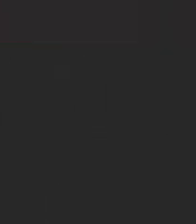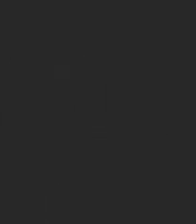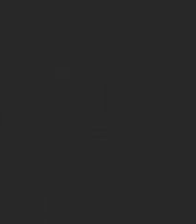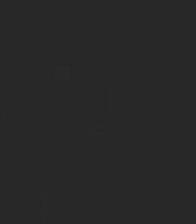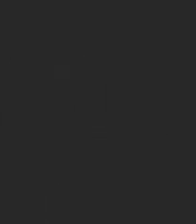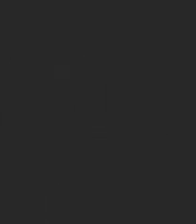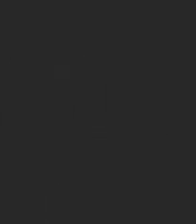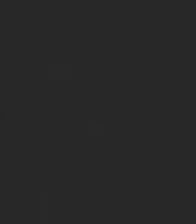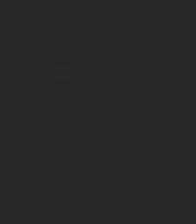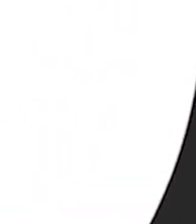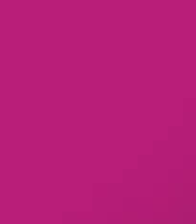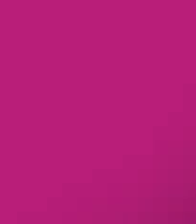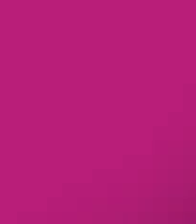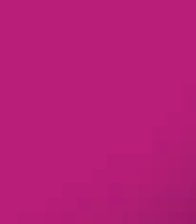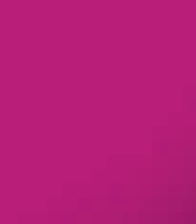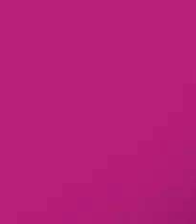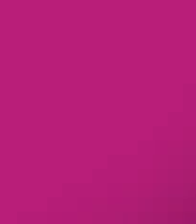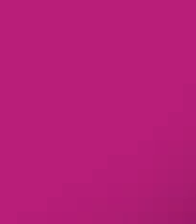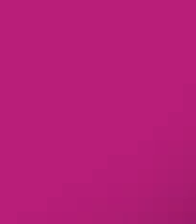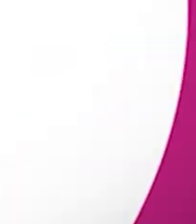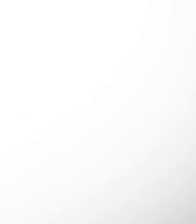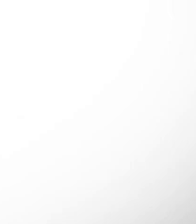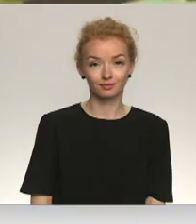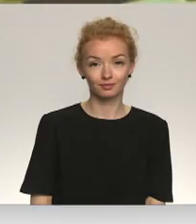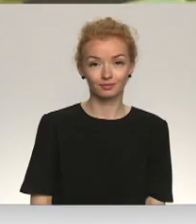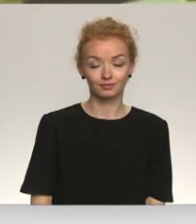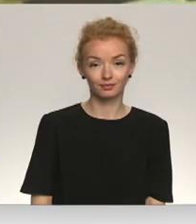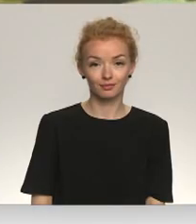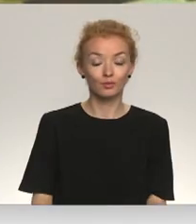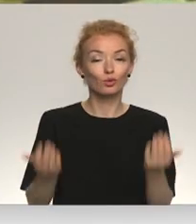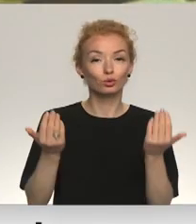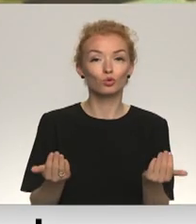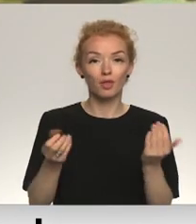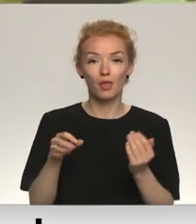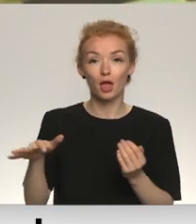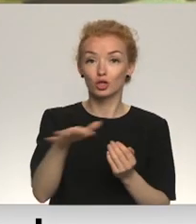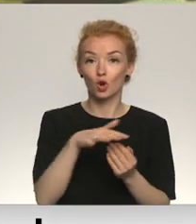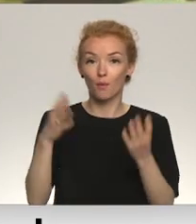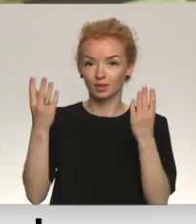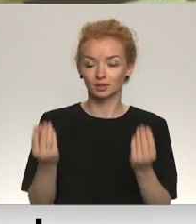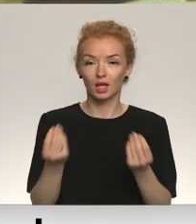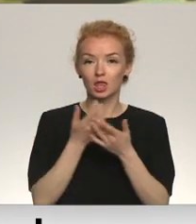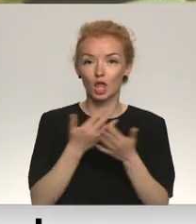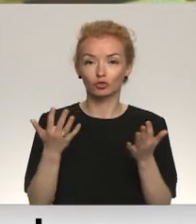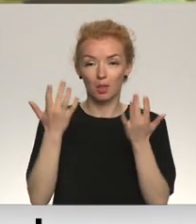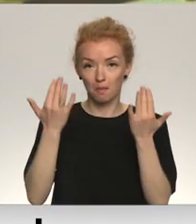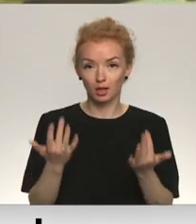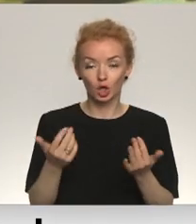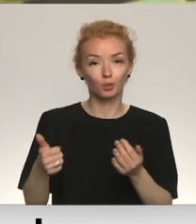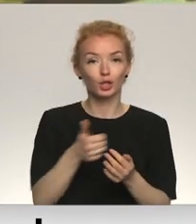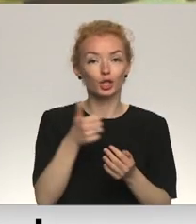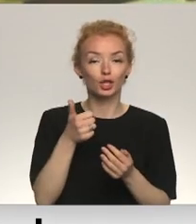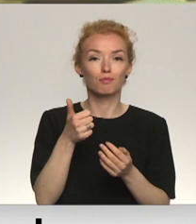Re! Viss ēters ir te! Bet šodien – Eiropas diena. Dažādos pasākumos īpaši